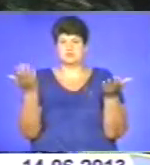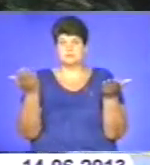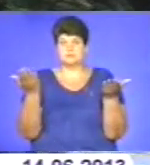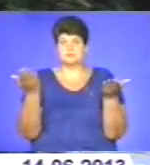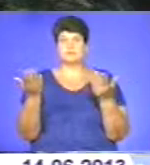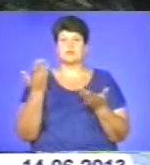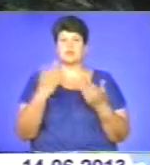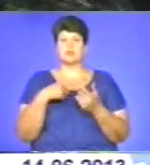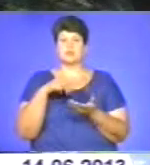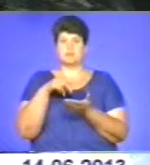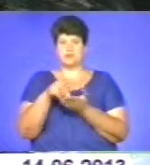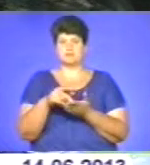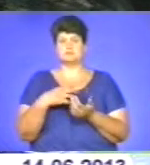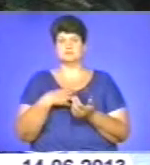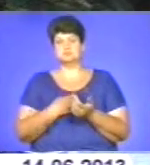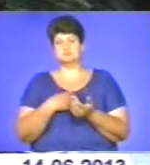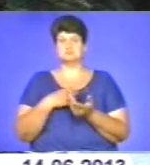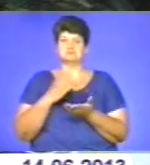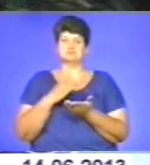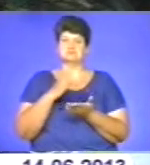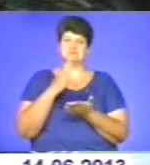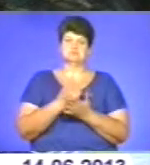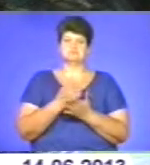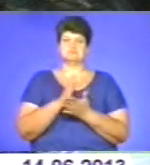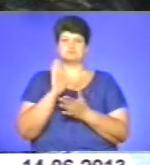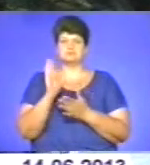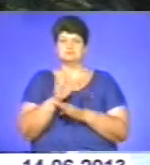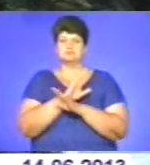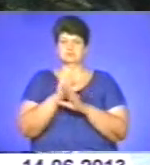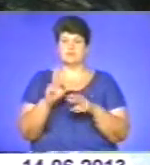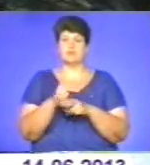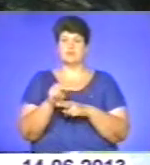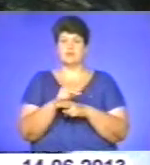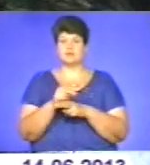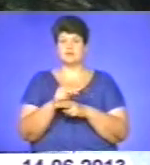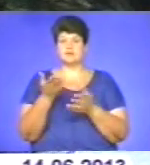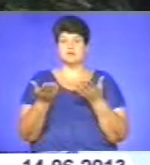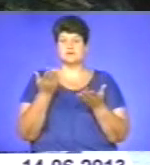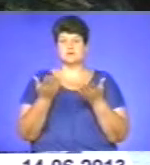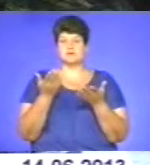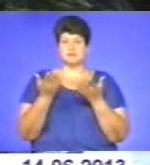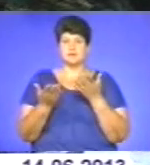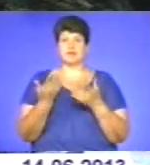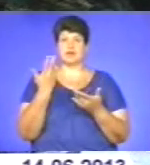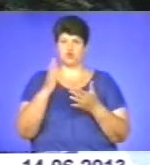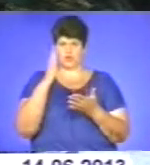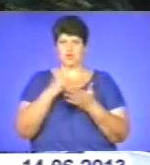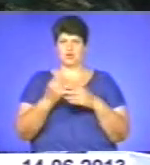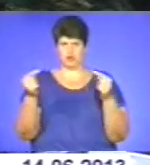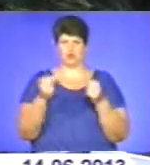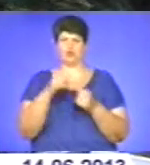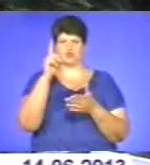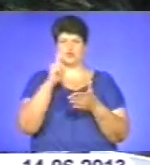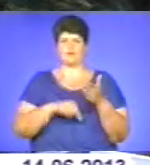то ми не можемо мати це якраз помочі чи від Божої ласки. Коли ми маємо віру, як і Господь